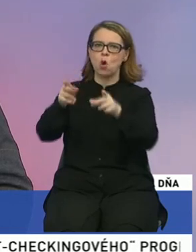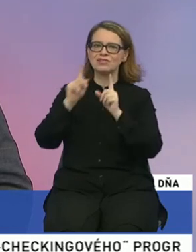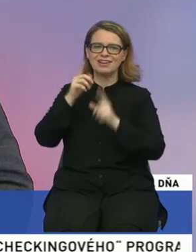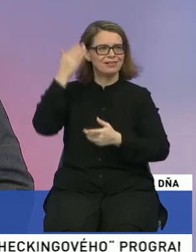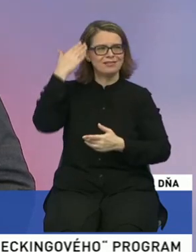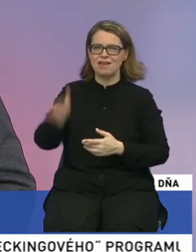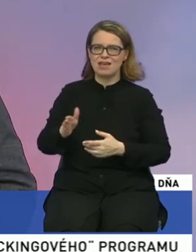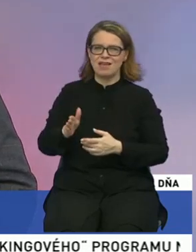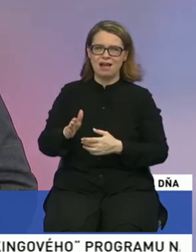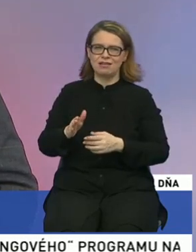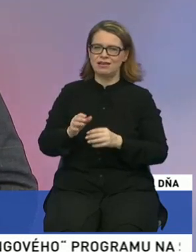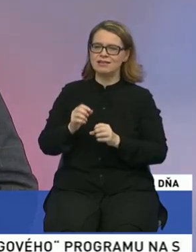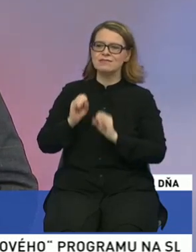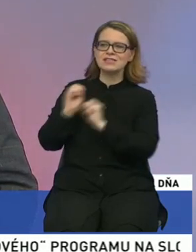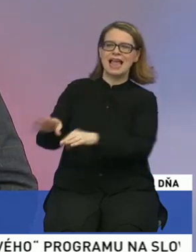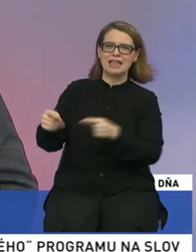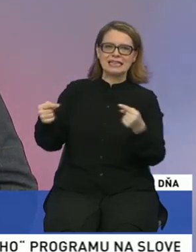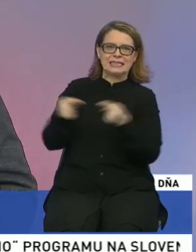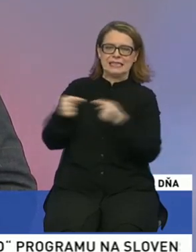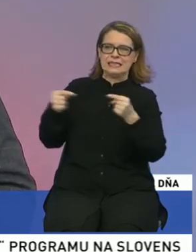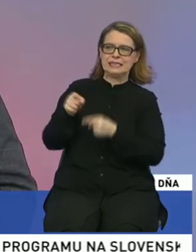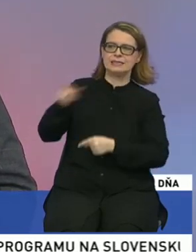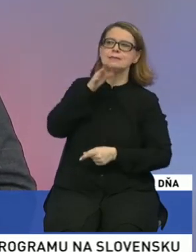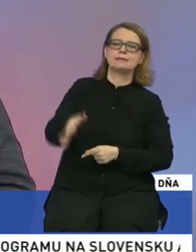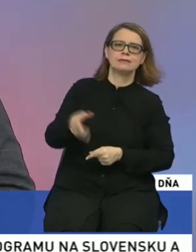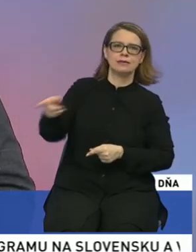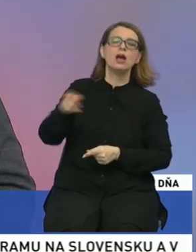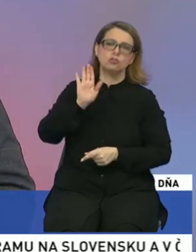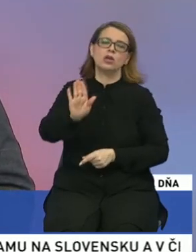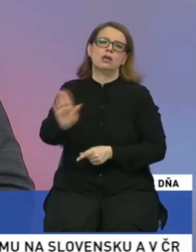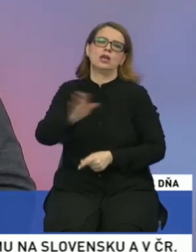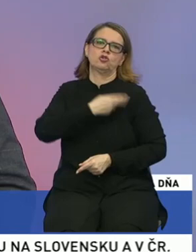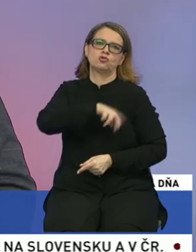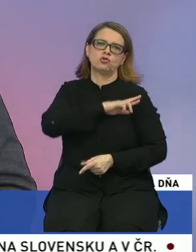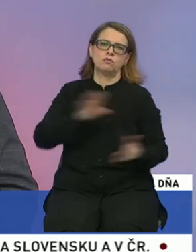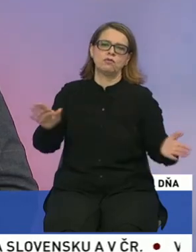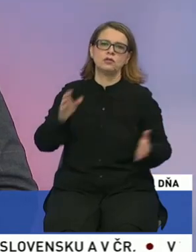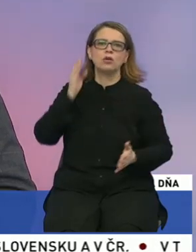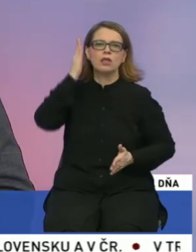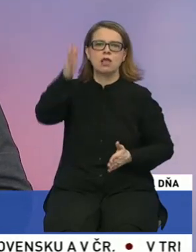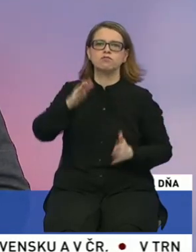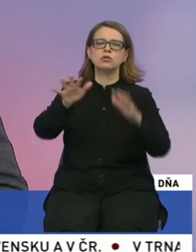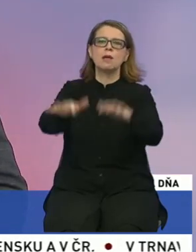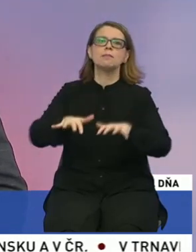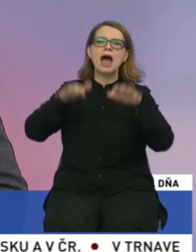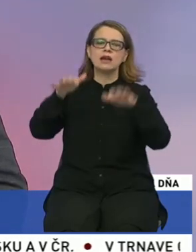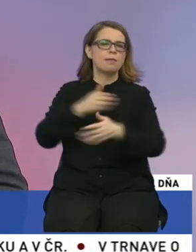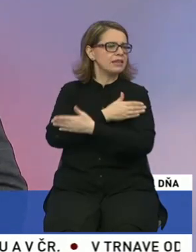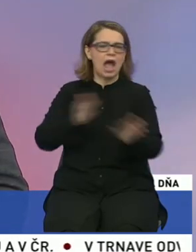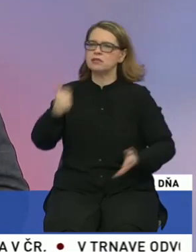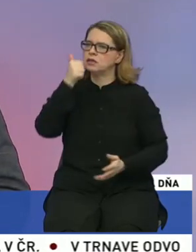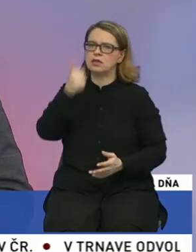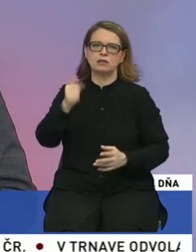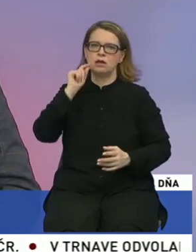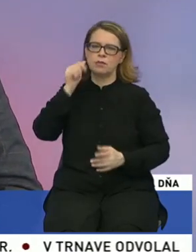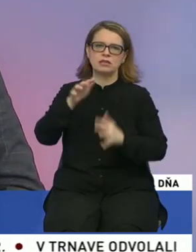prekonať. Ale toto znamená na druhej strane ich zodpovednosť za to, ak nebude nakoniec ani jedna maďarská strana v parlamente. Ale čomu